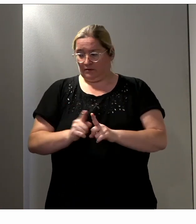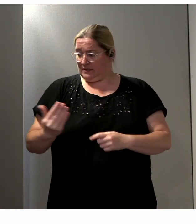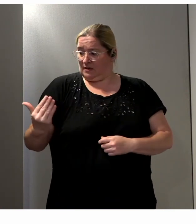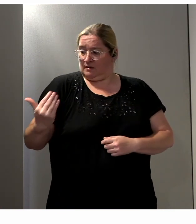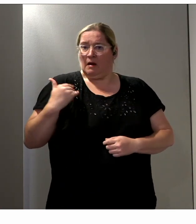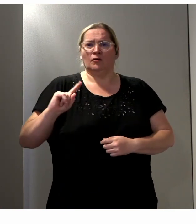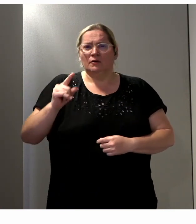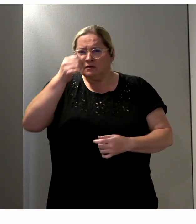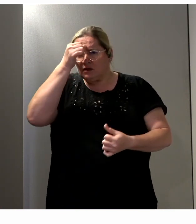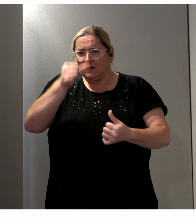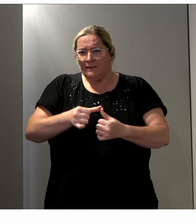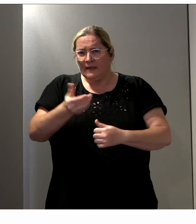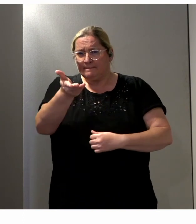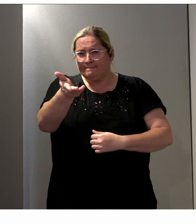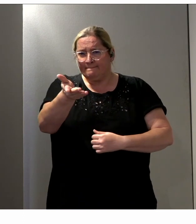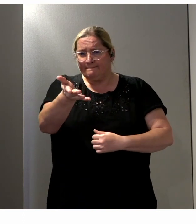vous savez qu'il y a eu